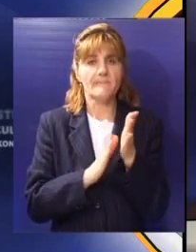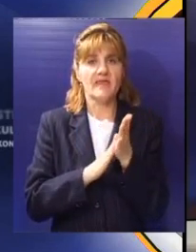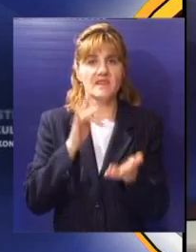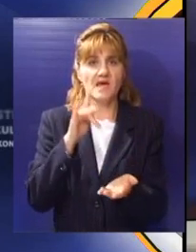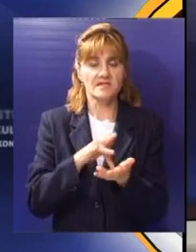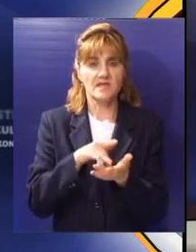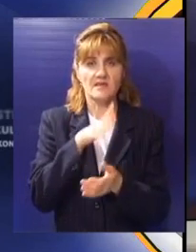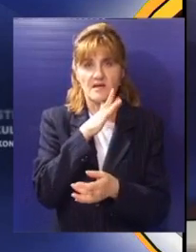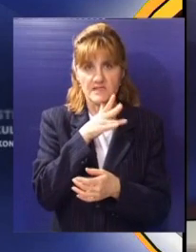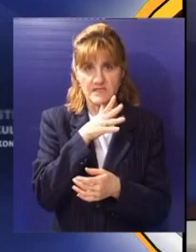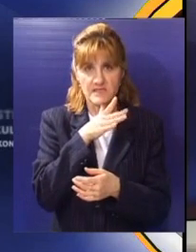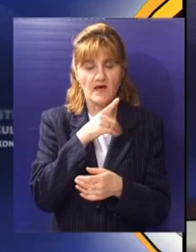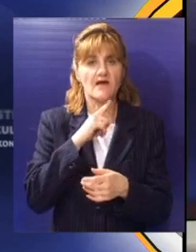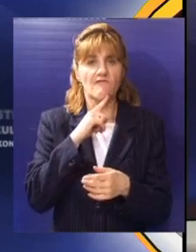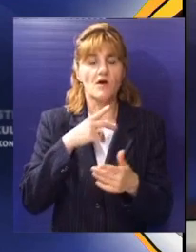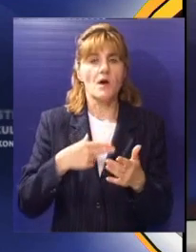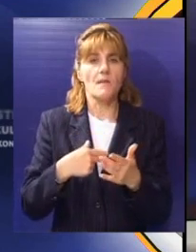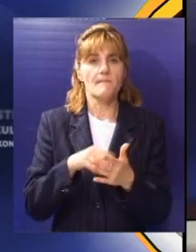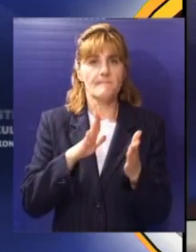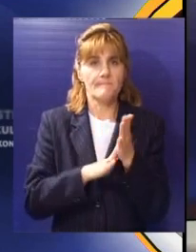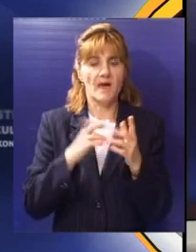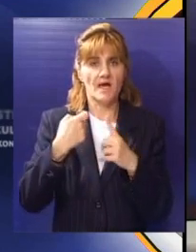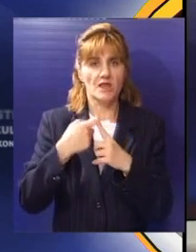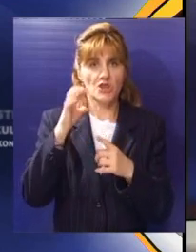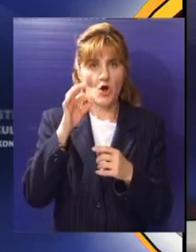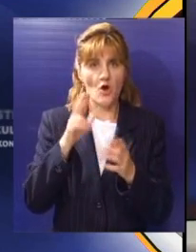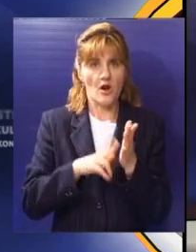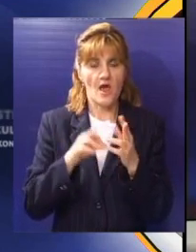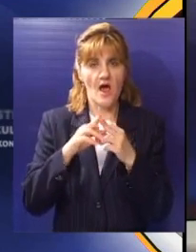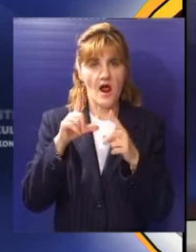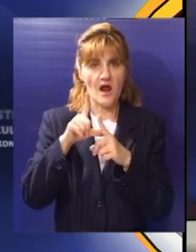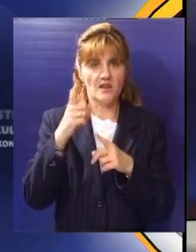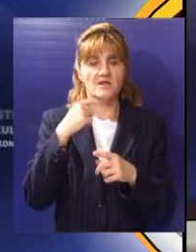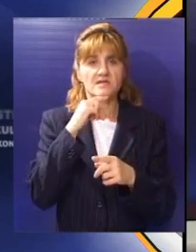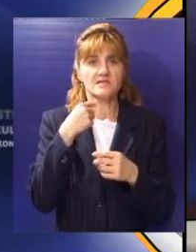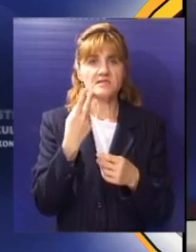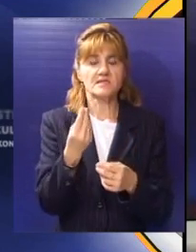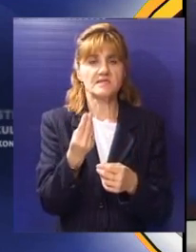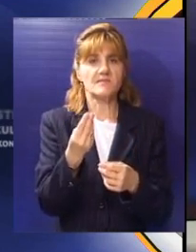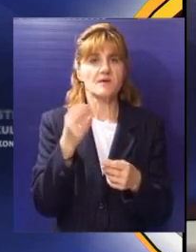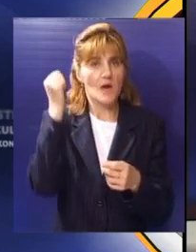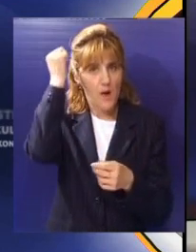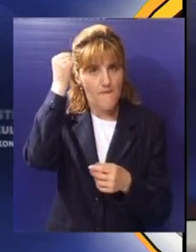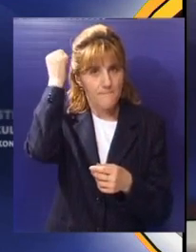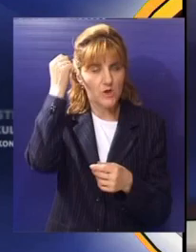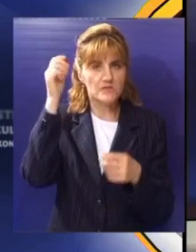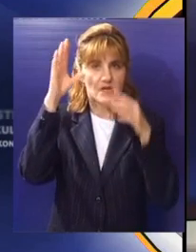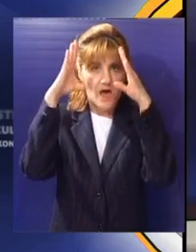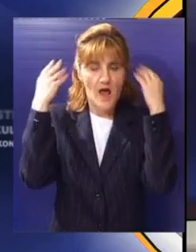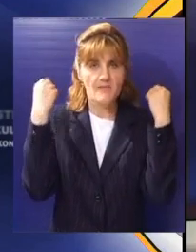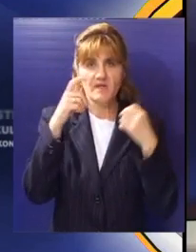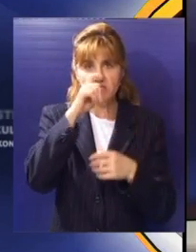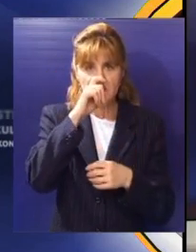bio Mediacentar Sarajevo i Eurokonsult Mot McDonald, a učestvovalo je 32 novinara Srbije, Bosne i